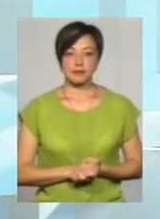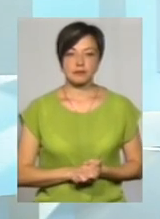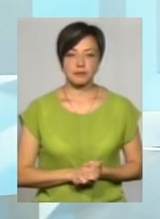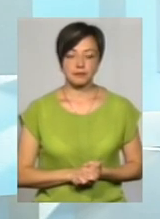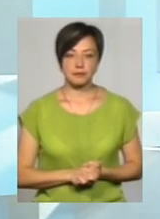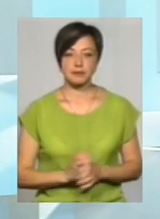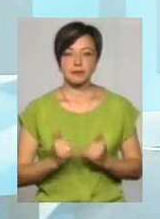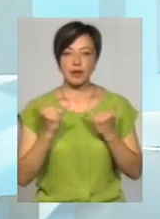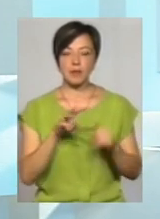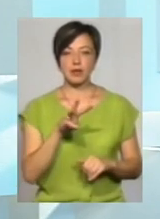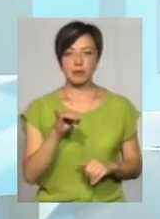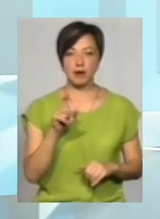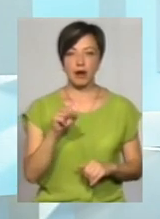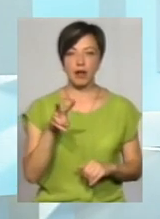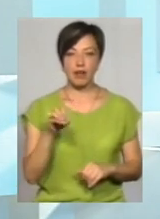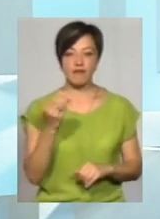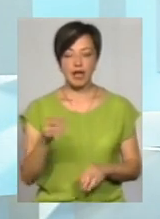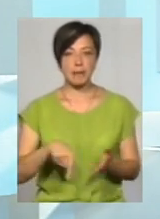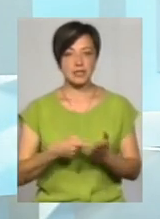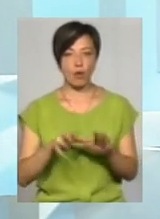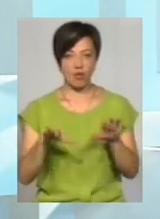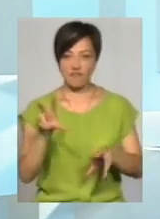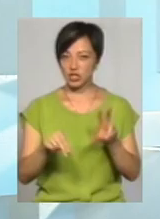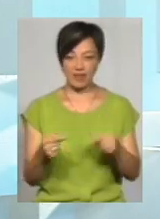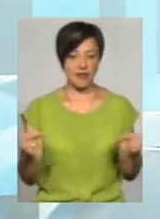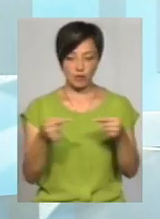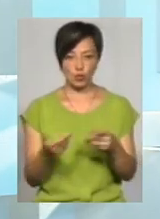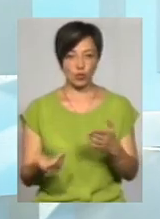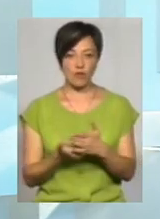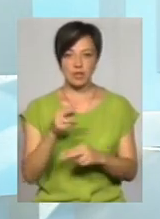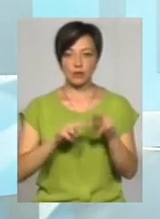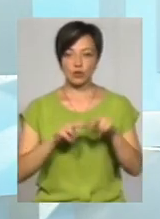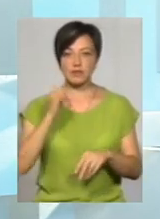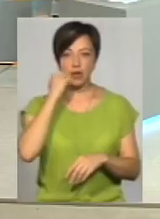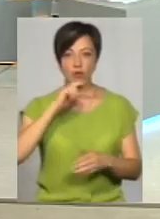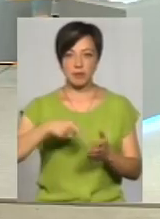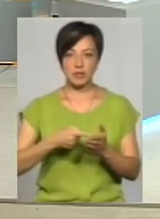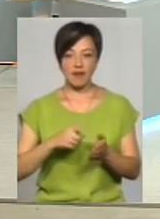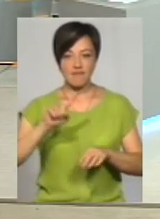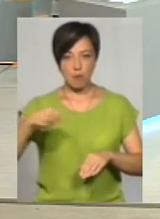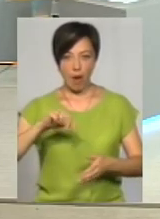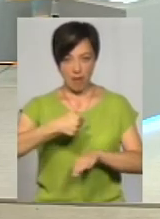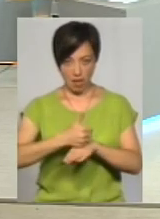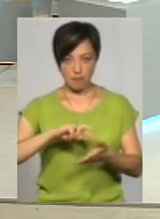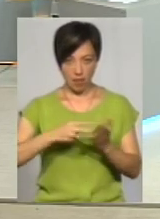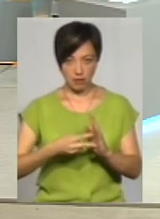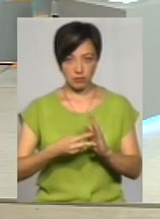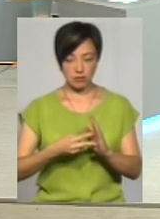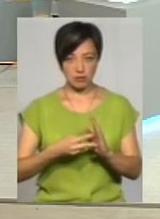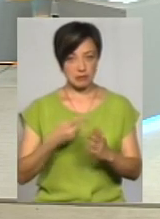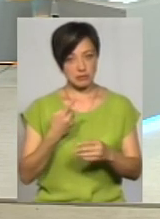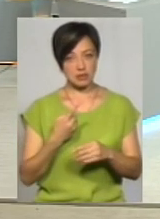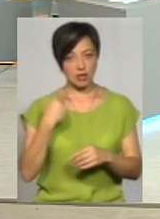Пане Михайле, Ви як міський голова теж вважаєте невідповідність нових забудов у старому місті вимогам генплану приватної справи?